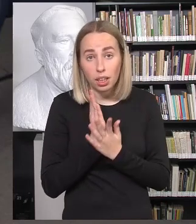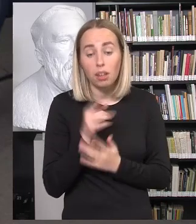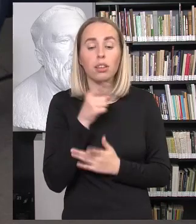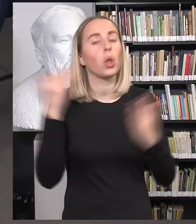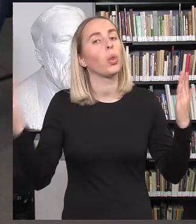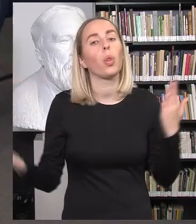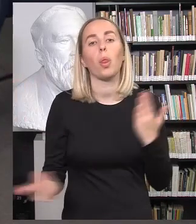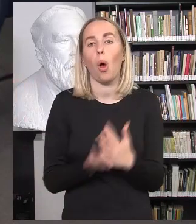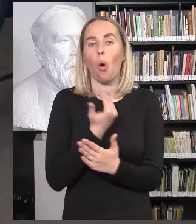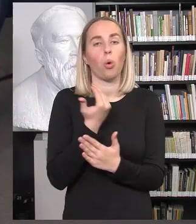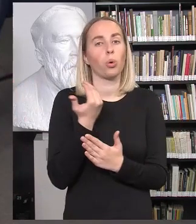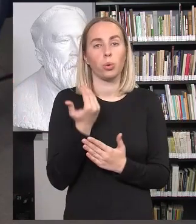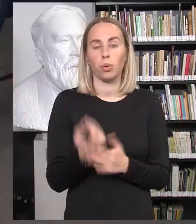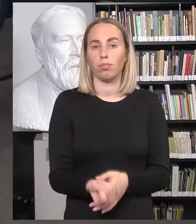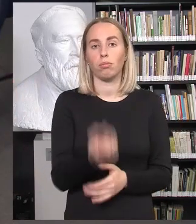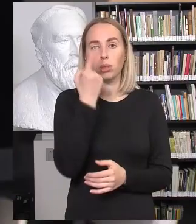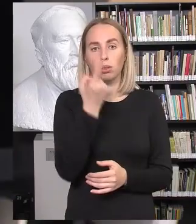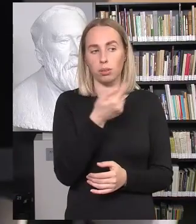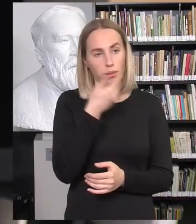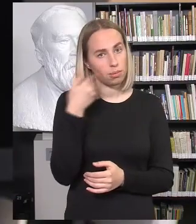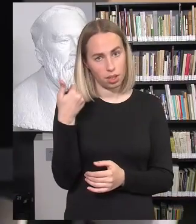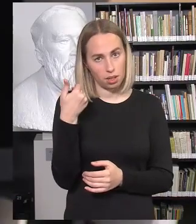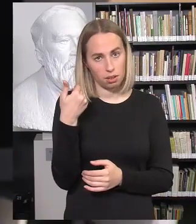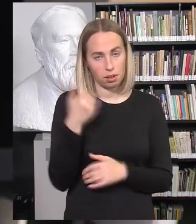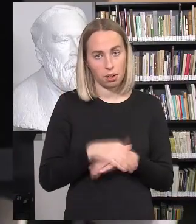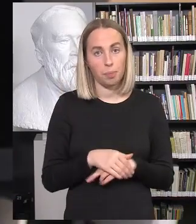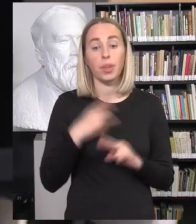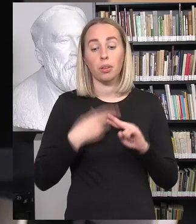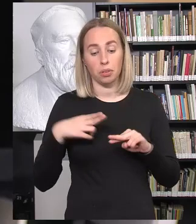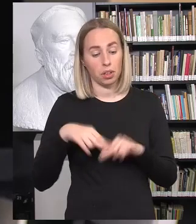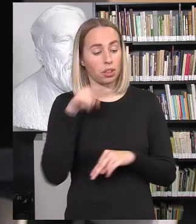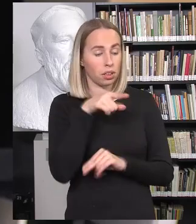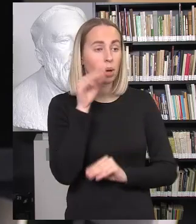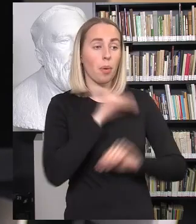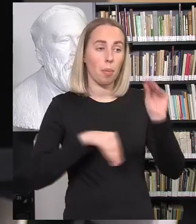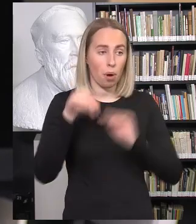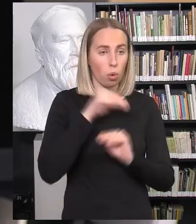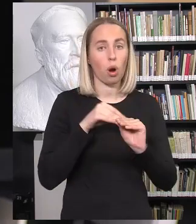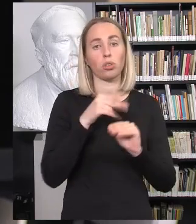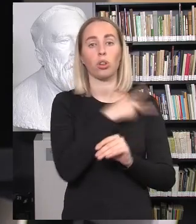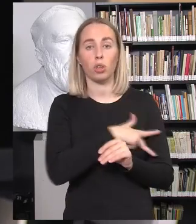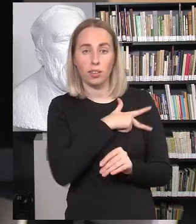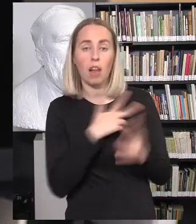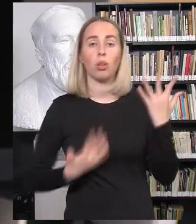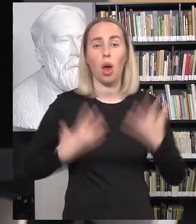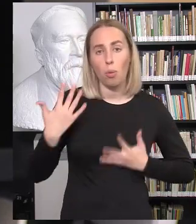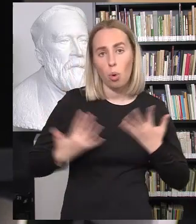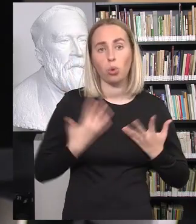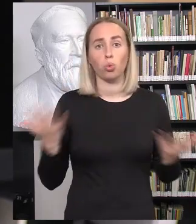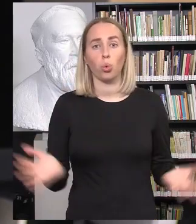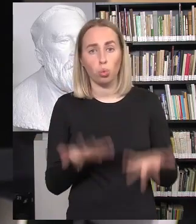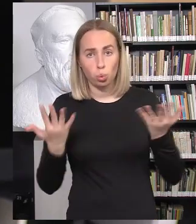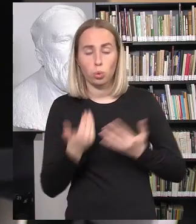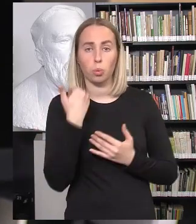nauja, jinai mūsų mokyklams, nes jinai yra parengta būtent socialinio emocinio įgūdimo posopijos